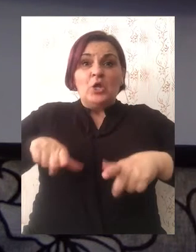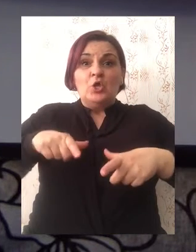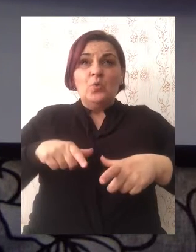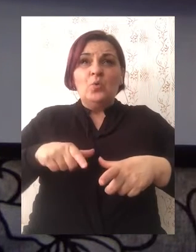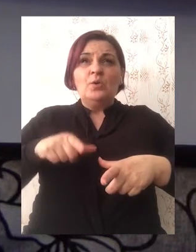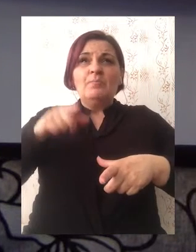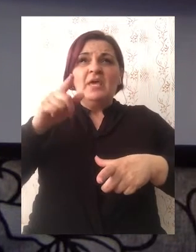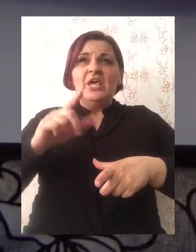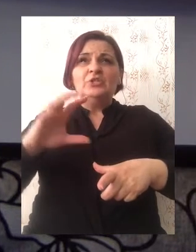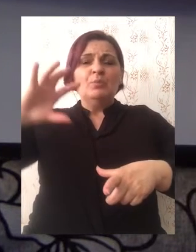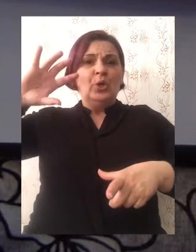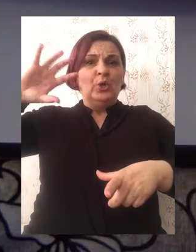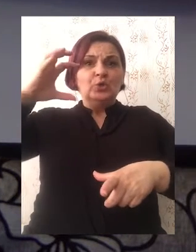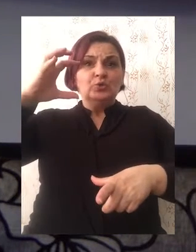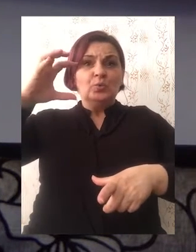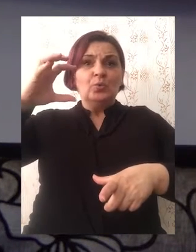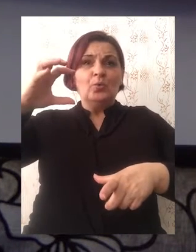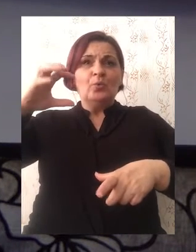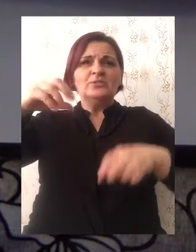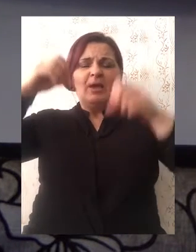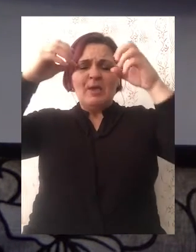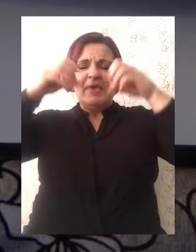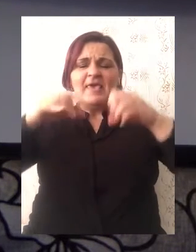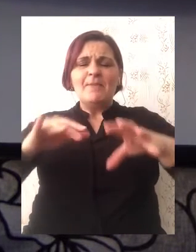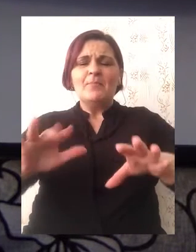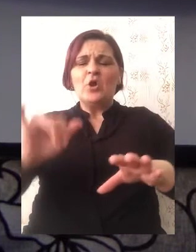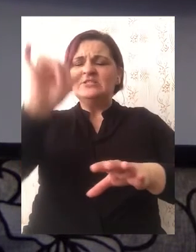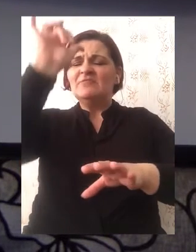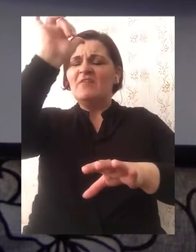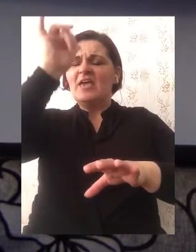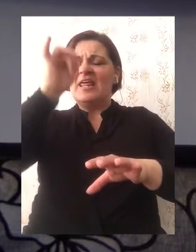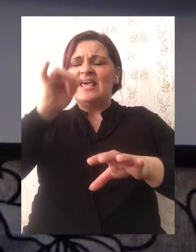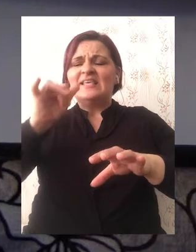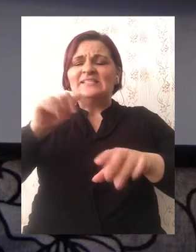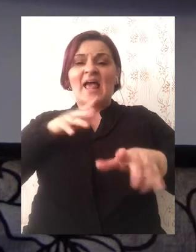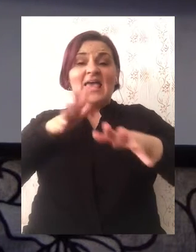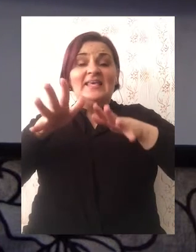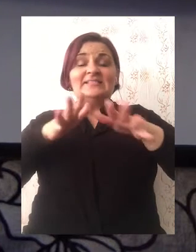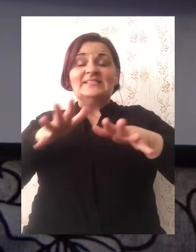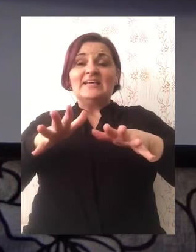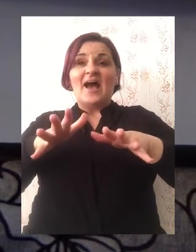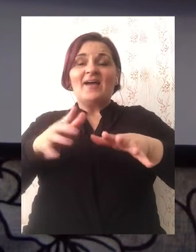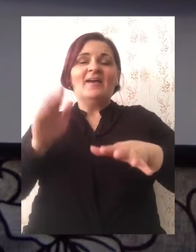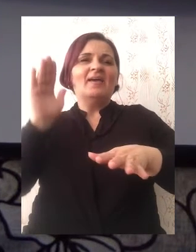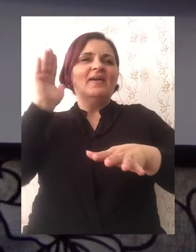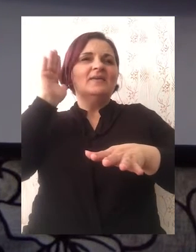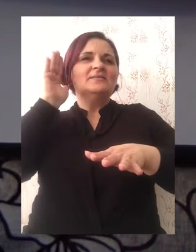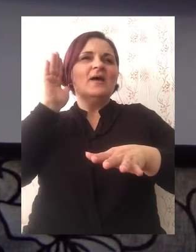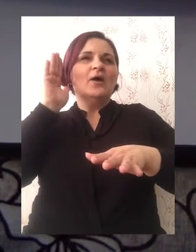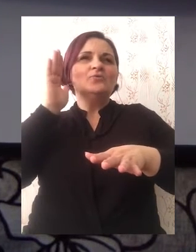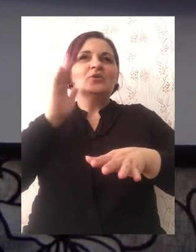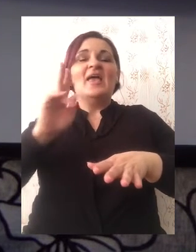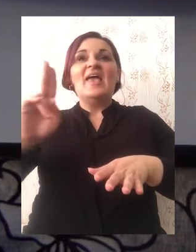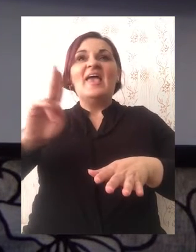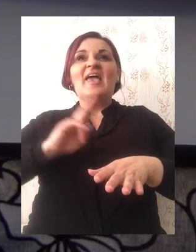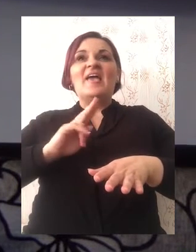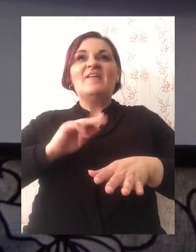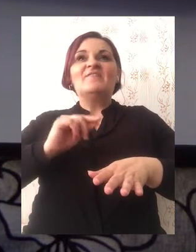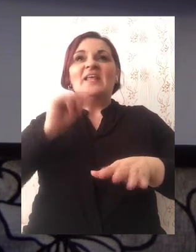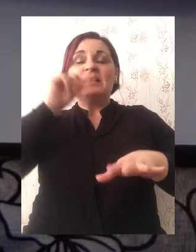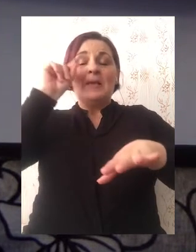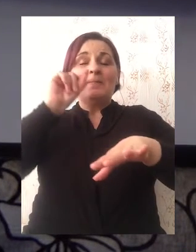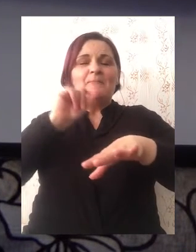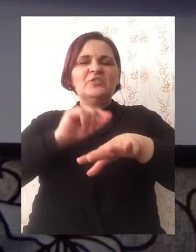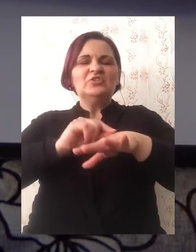čim zablista sjajno sunce i prospe svoje zlatne zrake po cvjetnim poljima, začuje se vrijednih pčela